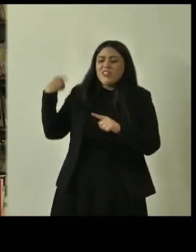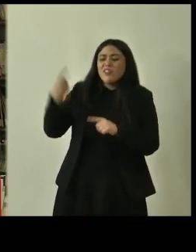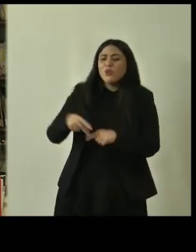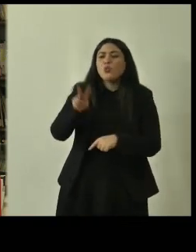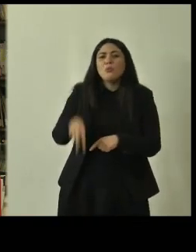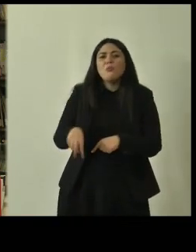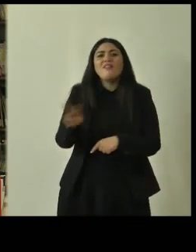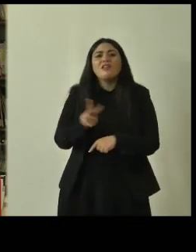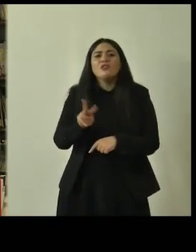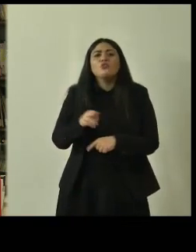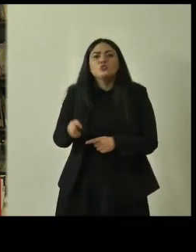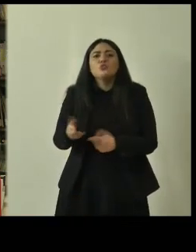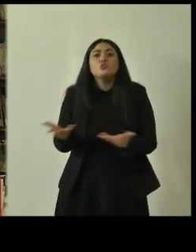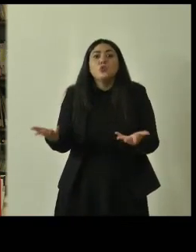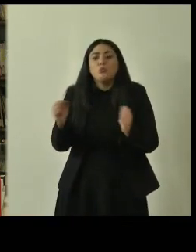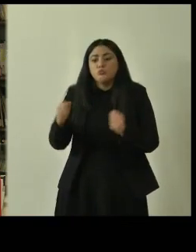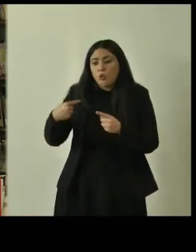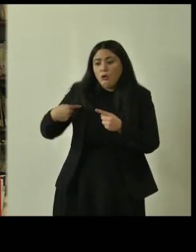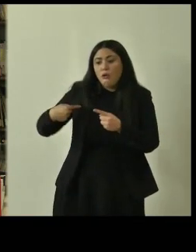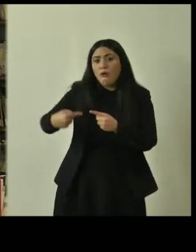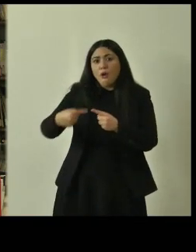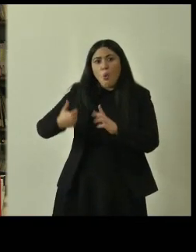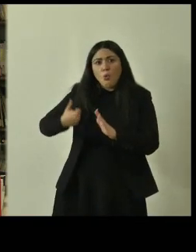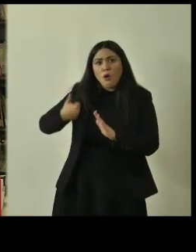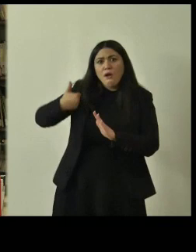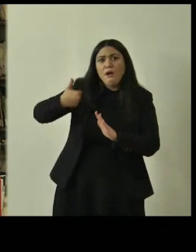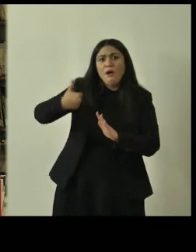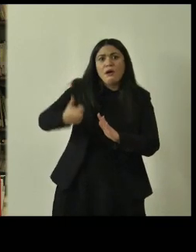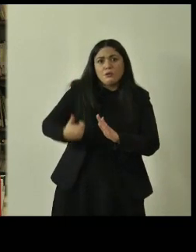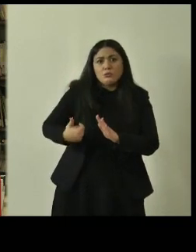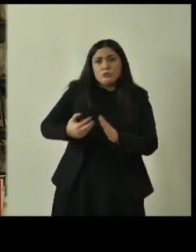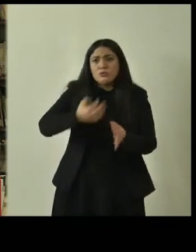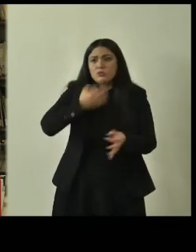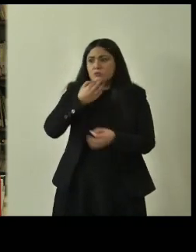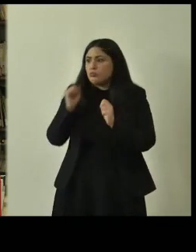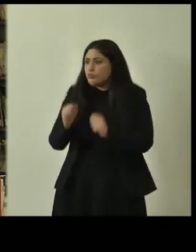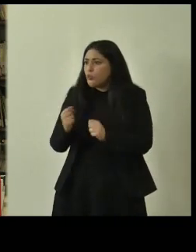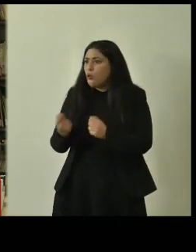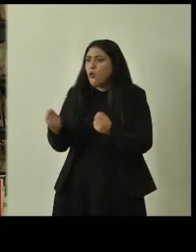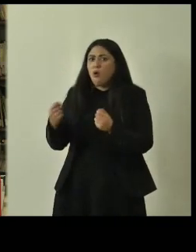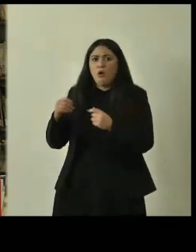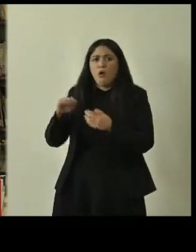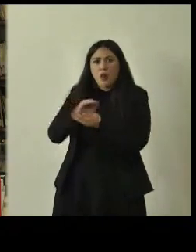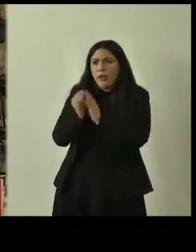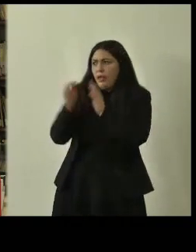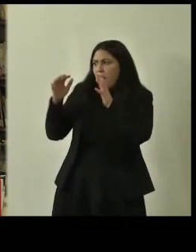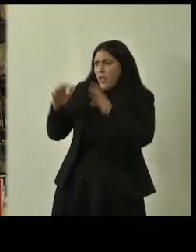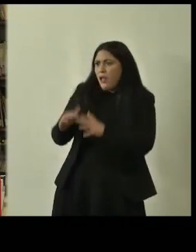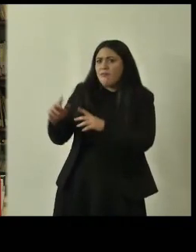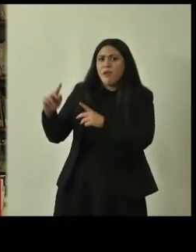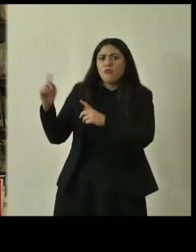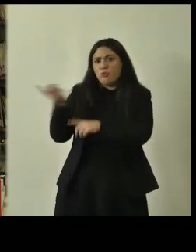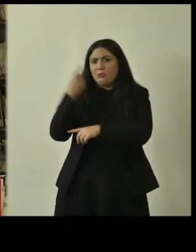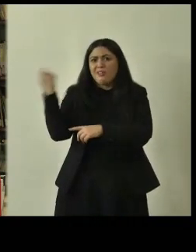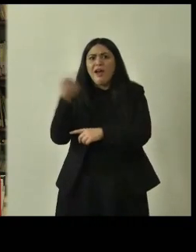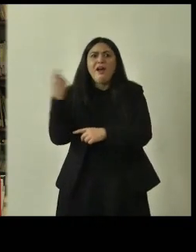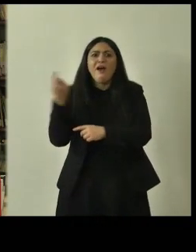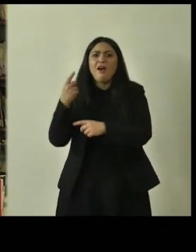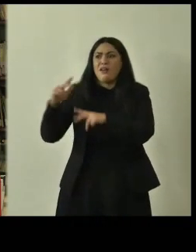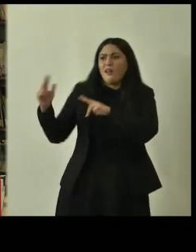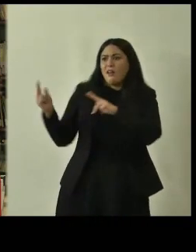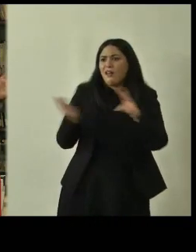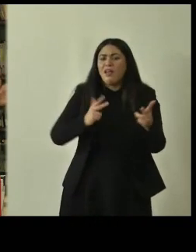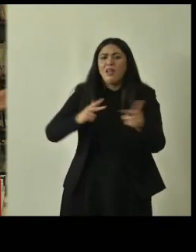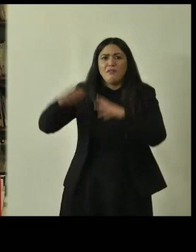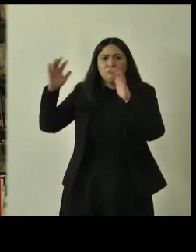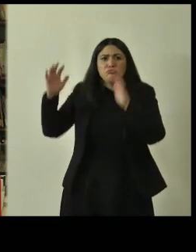2022 passa un anno quindi ci può essere una nevicata, un temporale, una tromba d'aria, qualcosa che ci mette